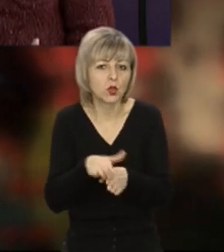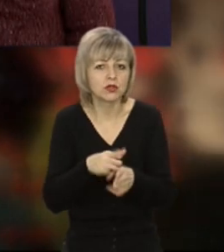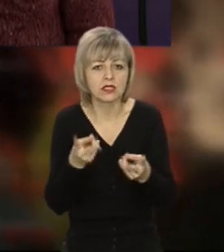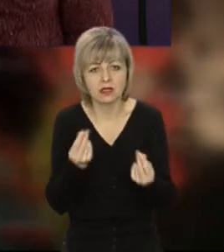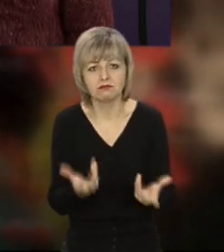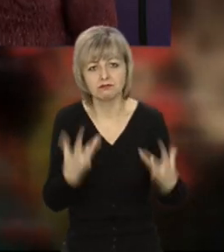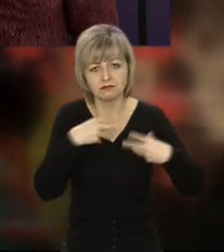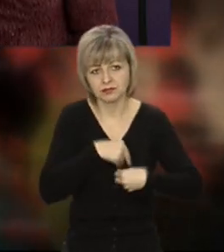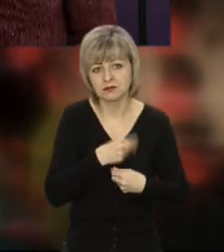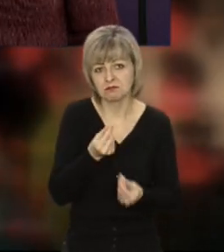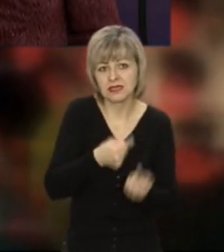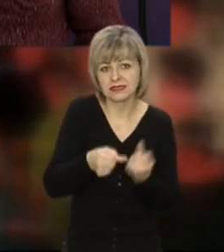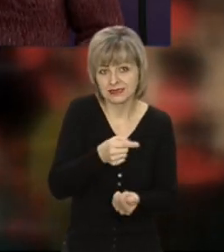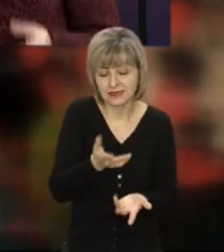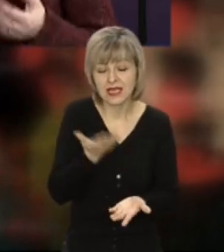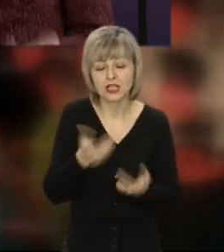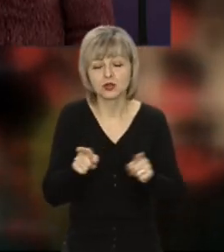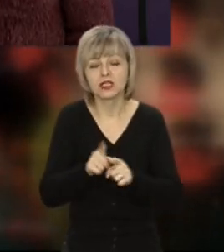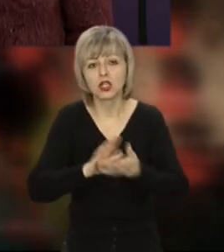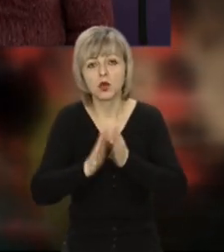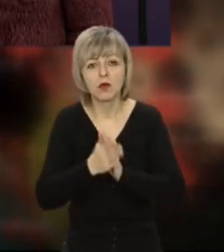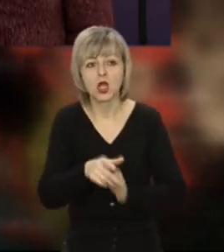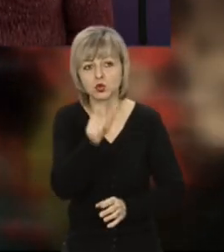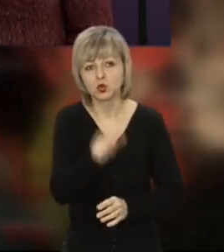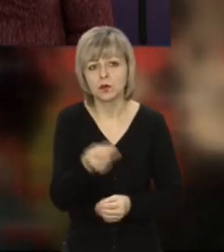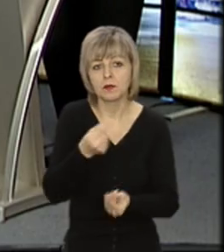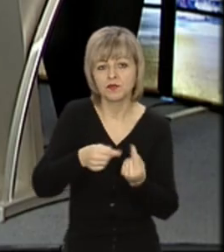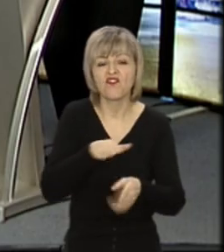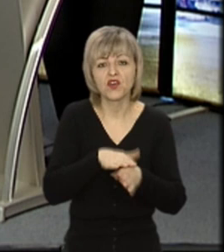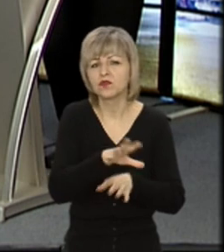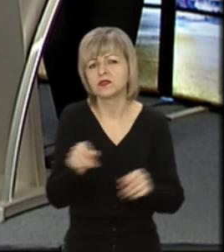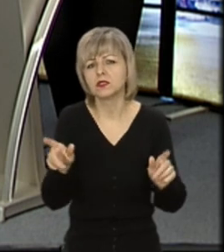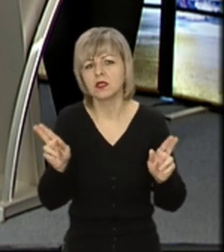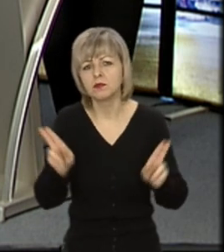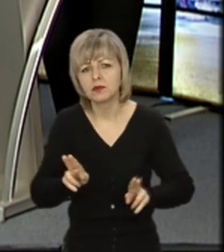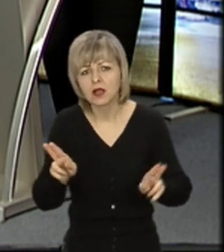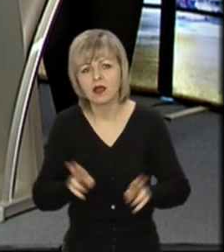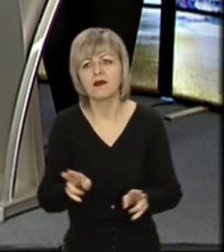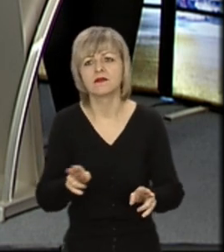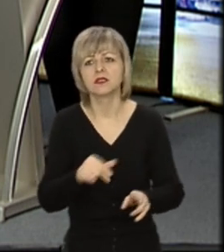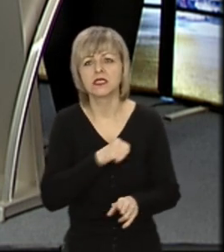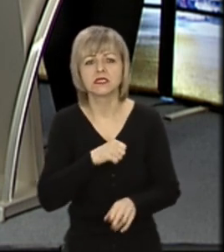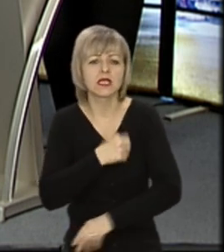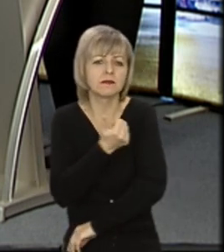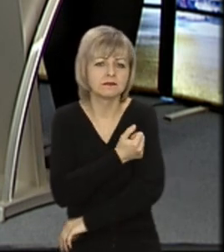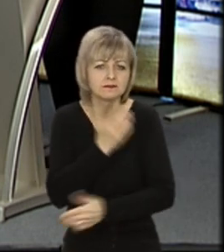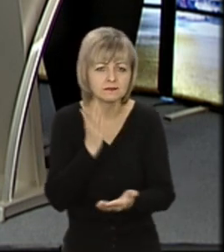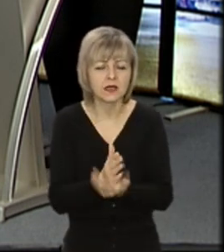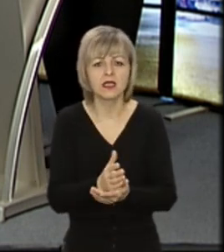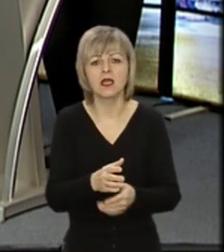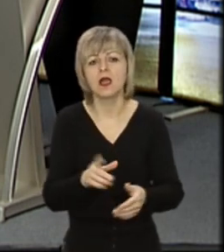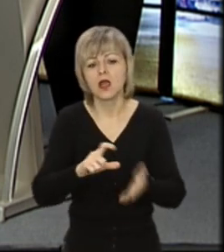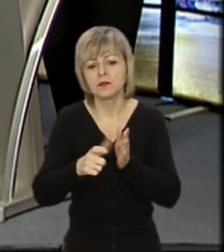якщо ставляться такі журсткі вимоги і суб'єкт господарювання виконавців вимоги, там персонал сертифікований, приміщення великі, дотримані